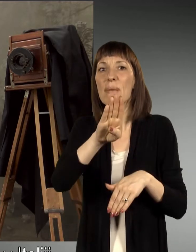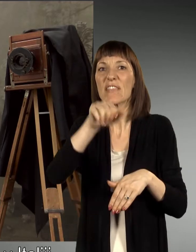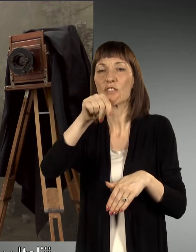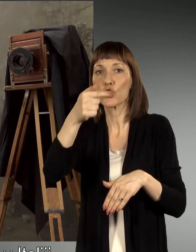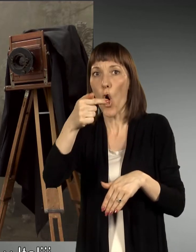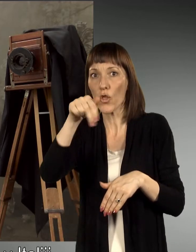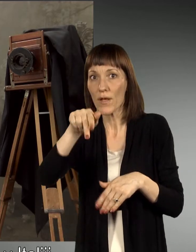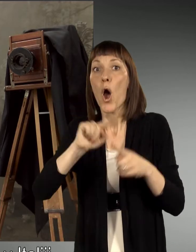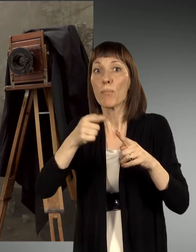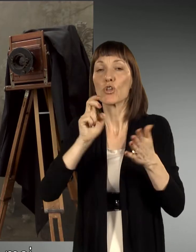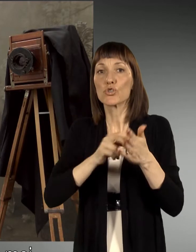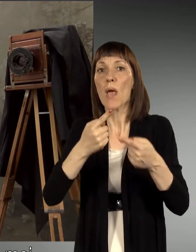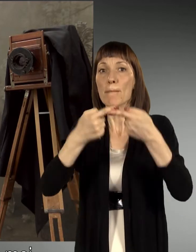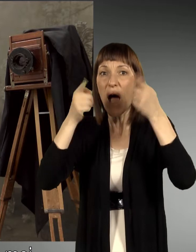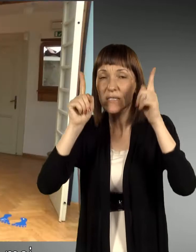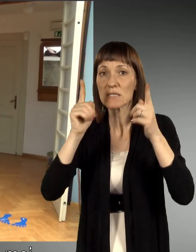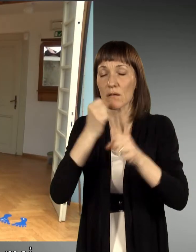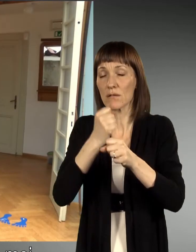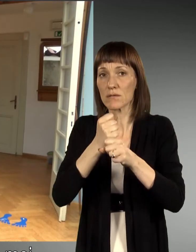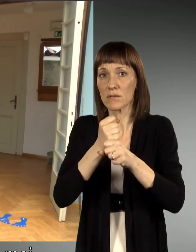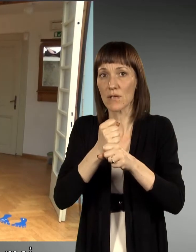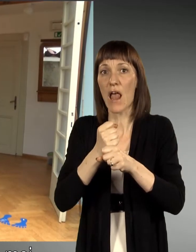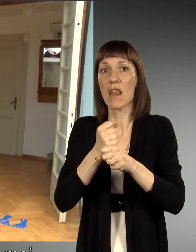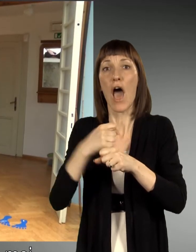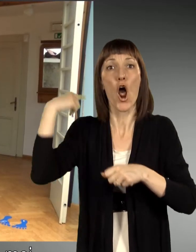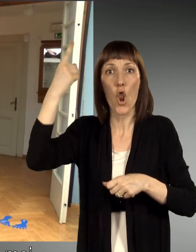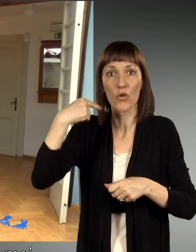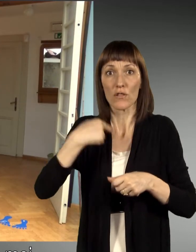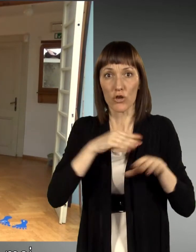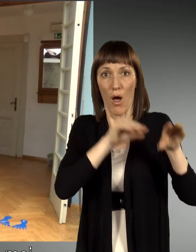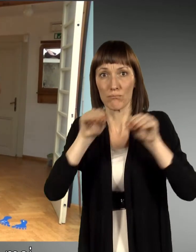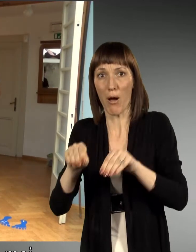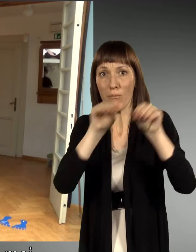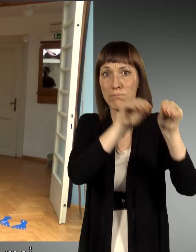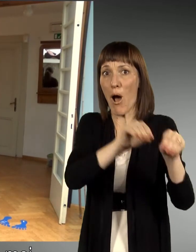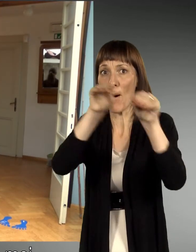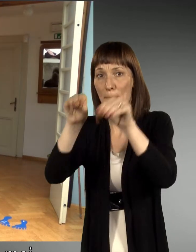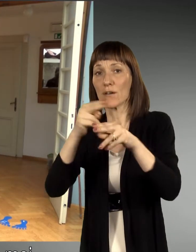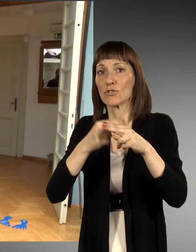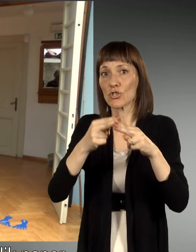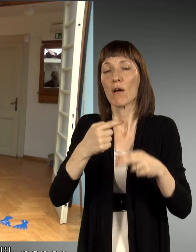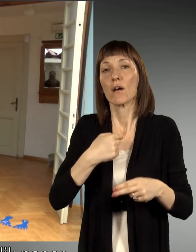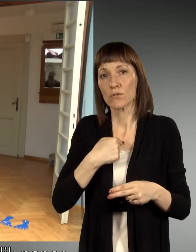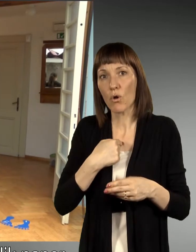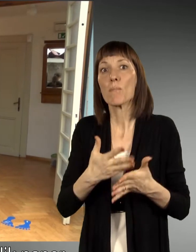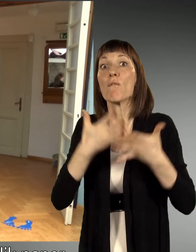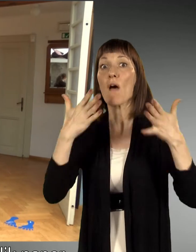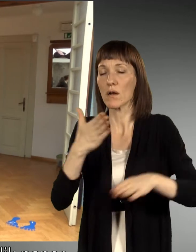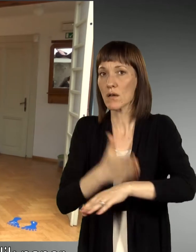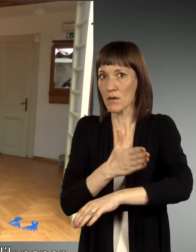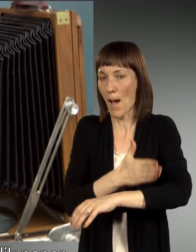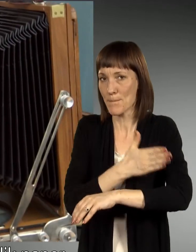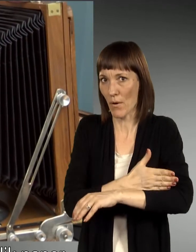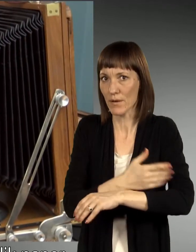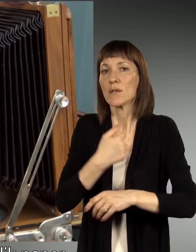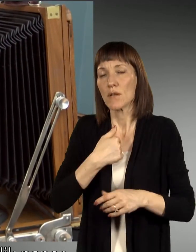sem naredil v Londonu. Tako da to prečanje mej, selitev iz ene države v drugo državo je bilo zame predstavljalo velik